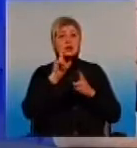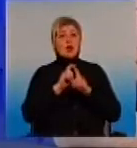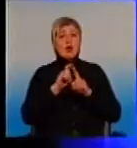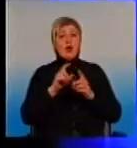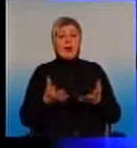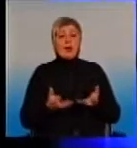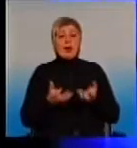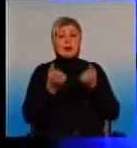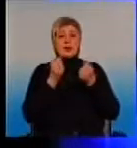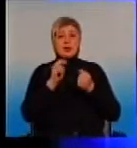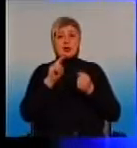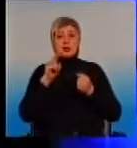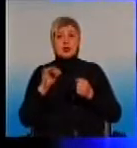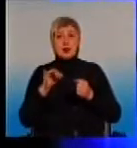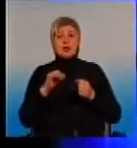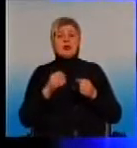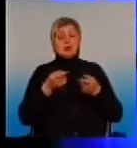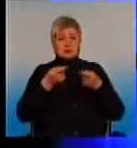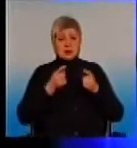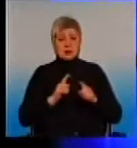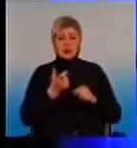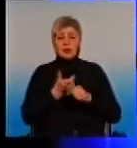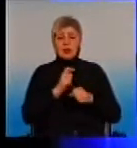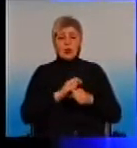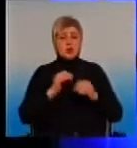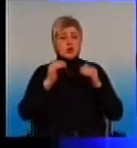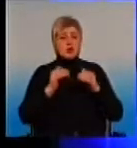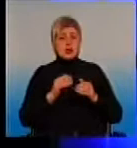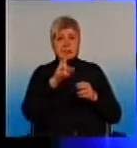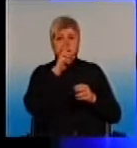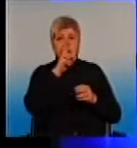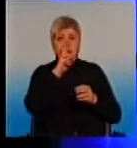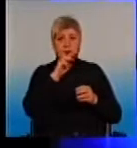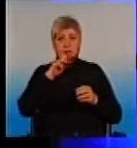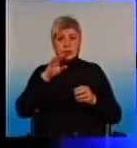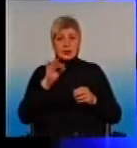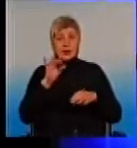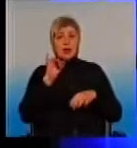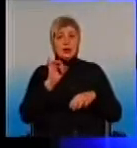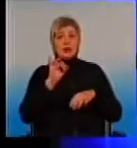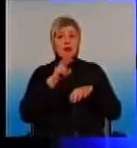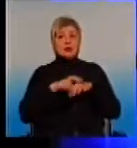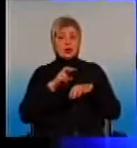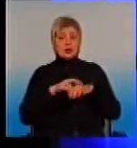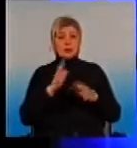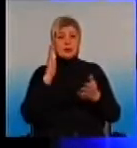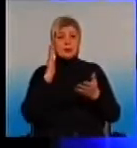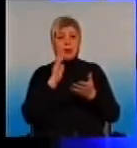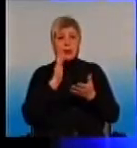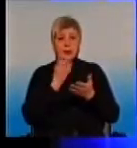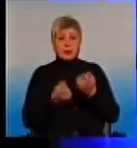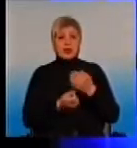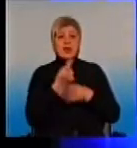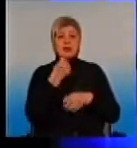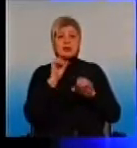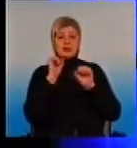слова поддержки. На самом деле, действительно, очень низкие зарплаты. И у докторов появится возможность зарабатывать